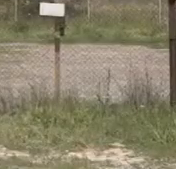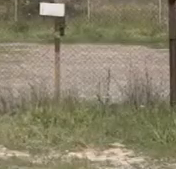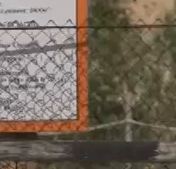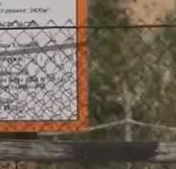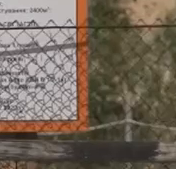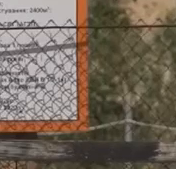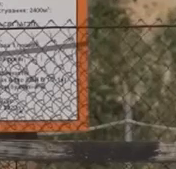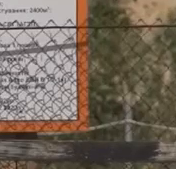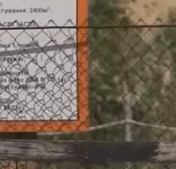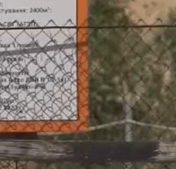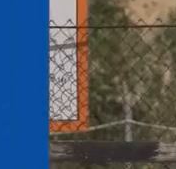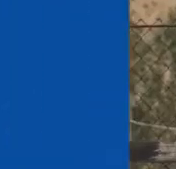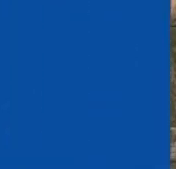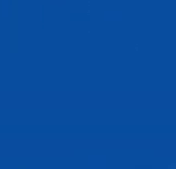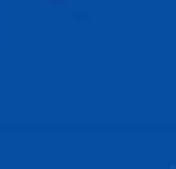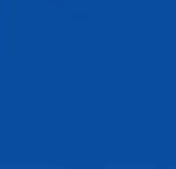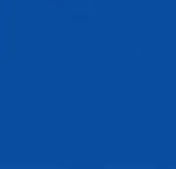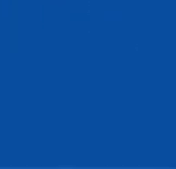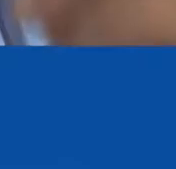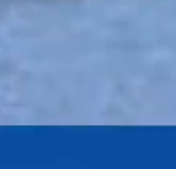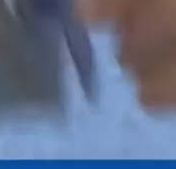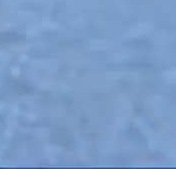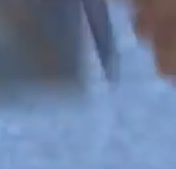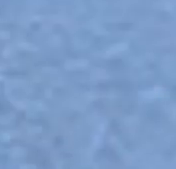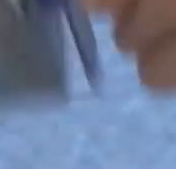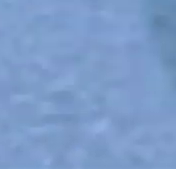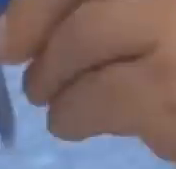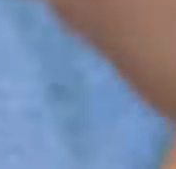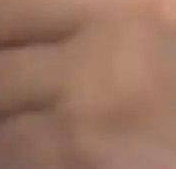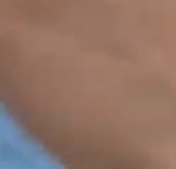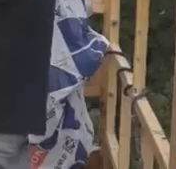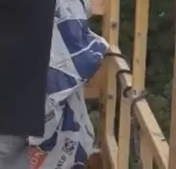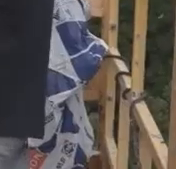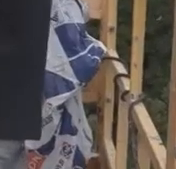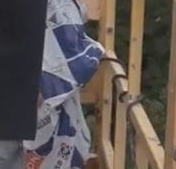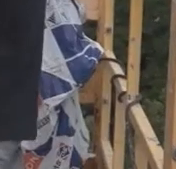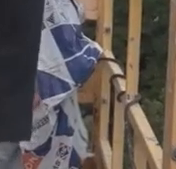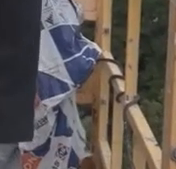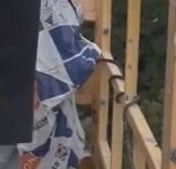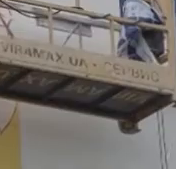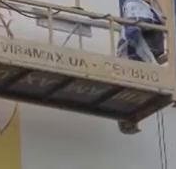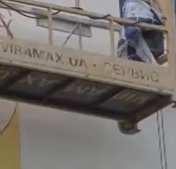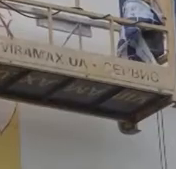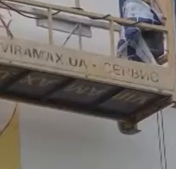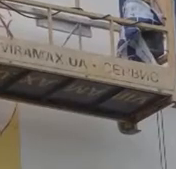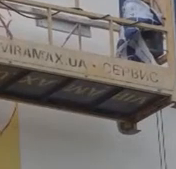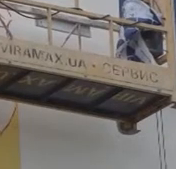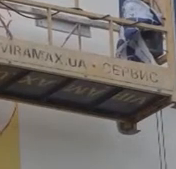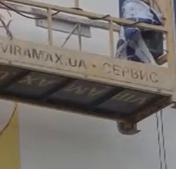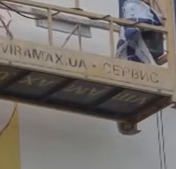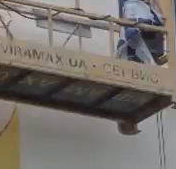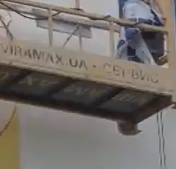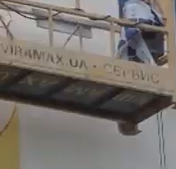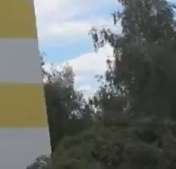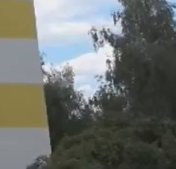Тепер там планують збудувати газову заправку. Мурал на чотири поверхи малюють на стінах пологового будинку у Чернігові.